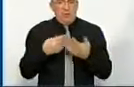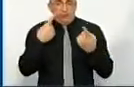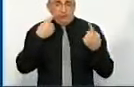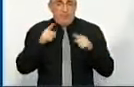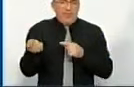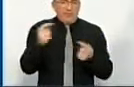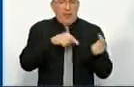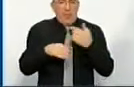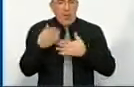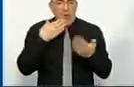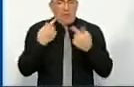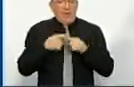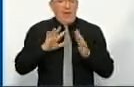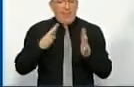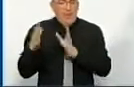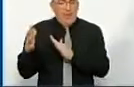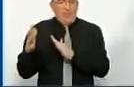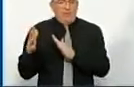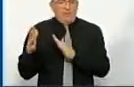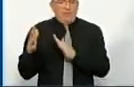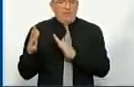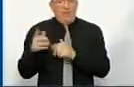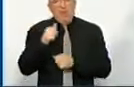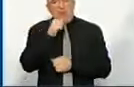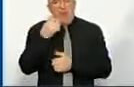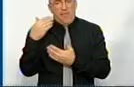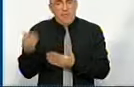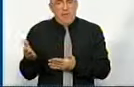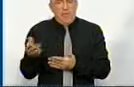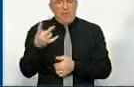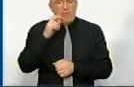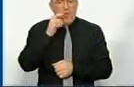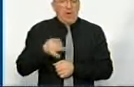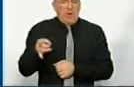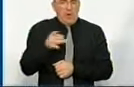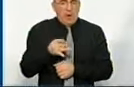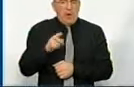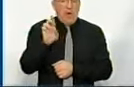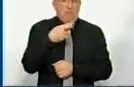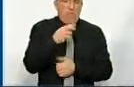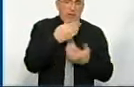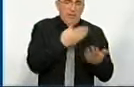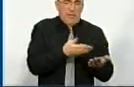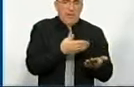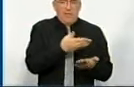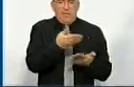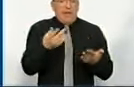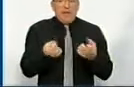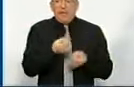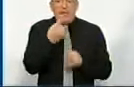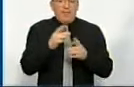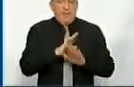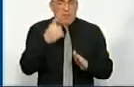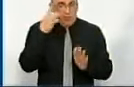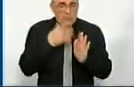взаємовідносини, і щоб такі випадки, як в Маловиїзці, в Новоукраїнському районі, бобринці, щоб вони їх не виникали,